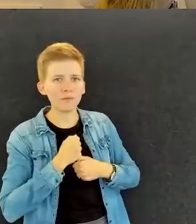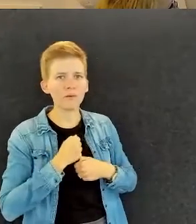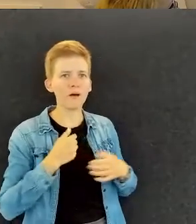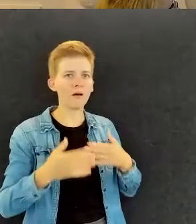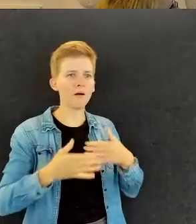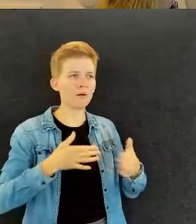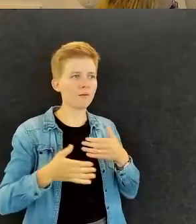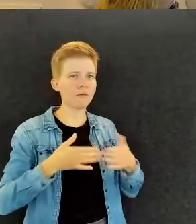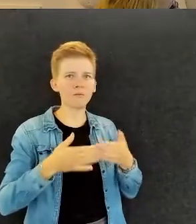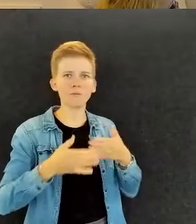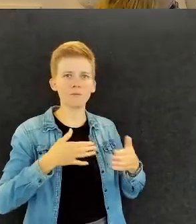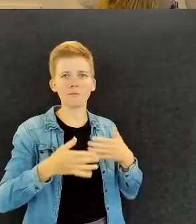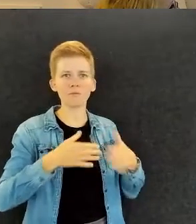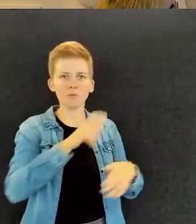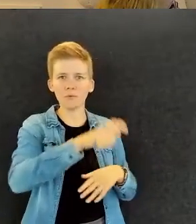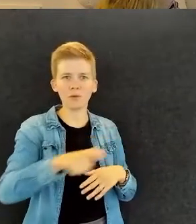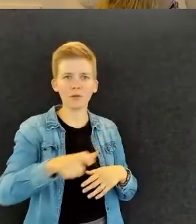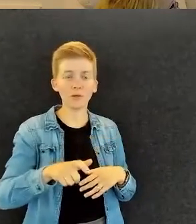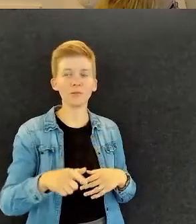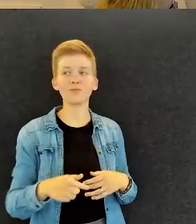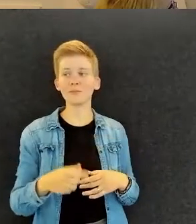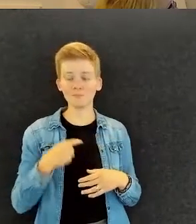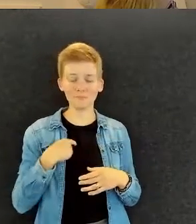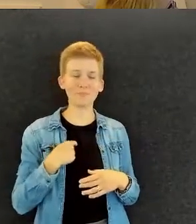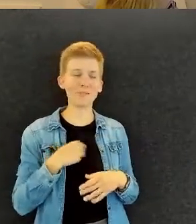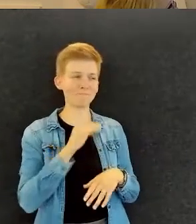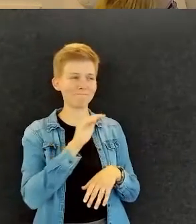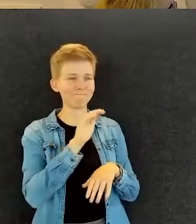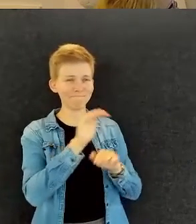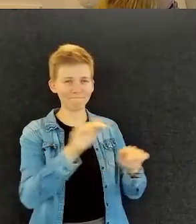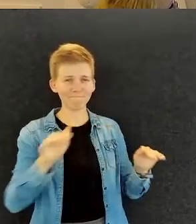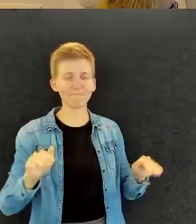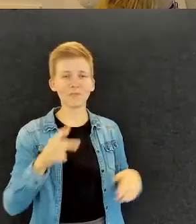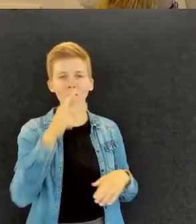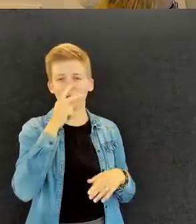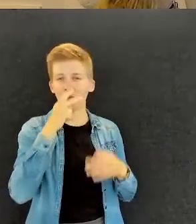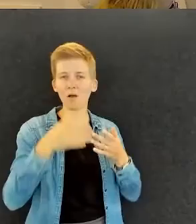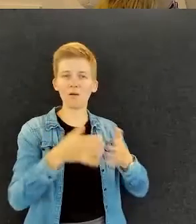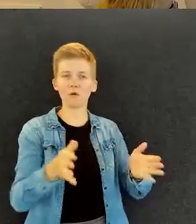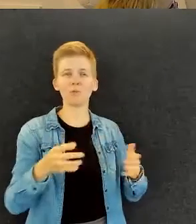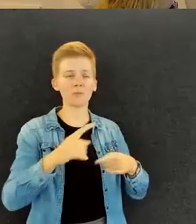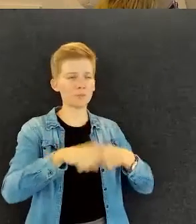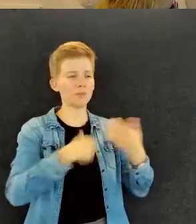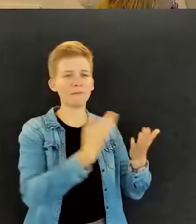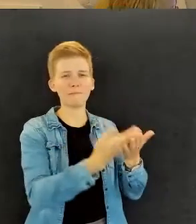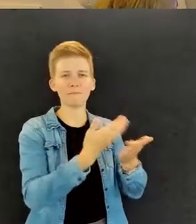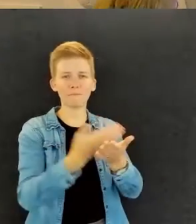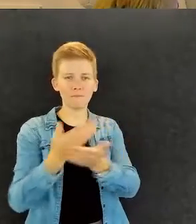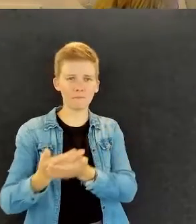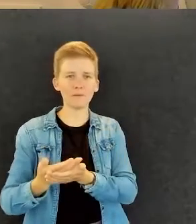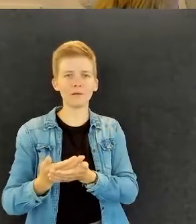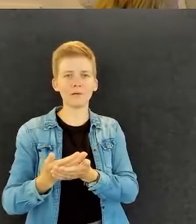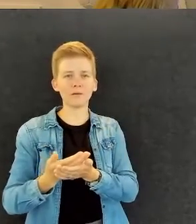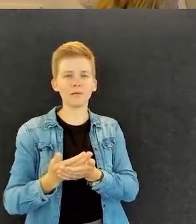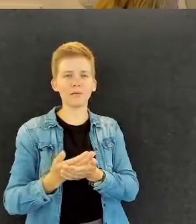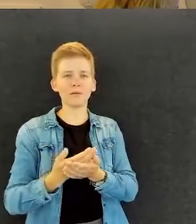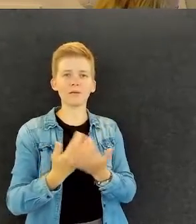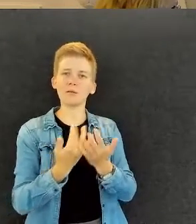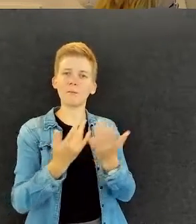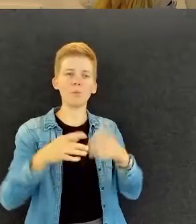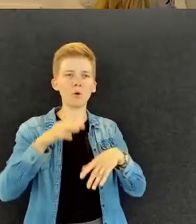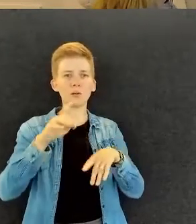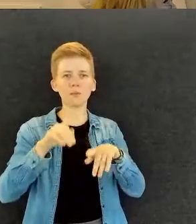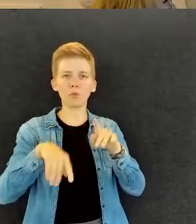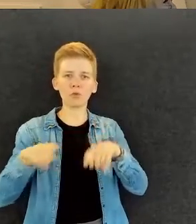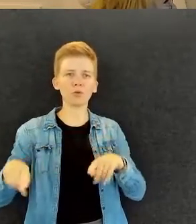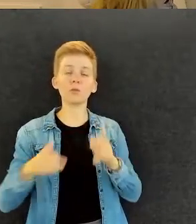katsokaa avoimesti eri vaihtoehtoja ja palkatkaa tuota myöskin monimuotoisesti myös